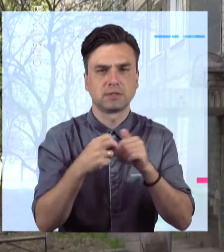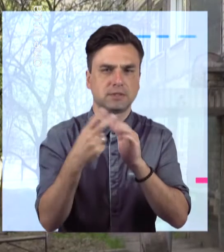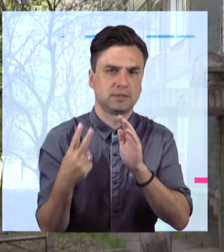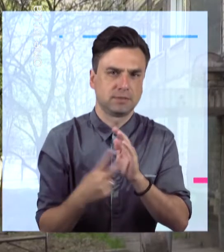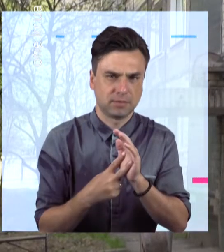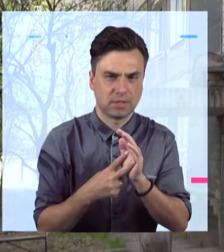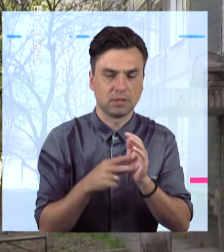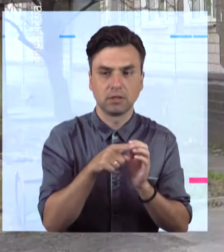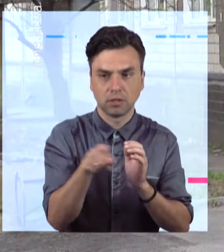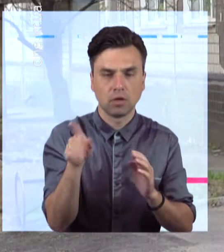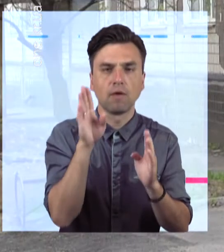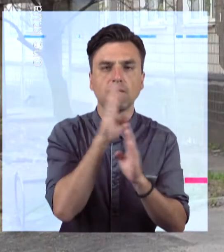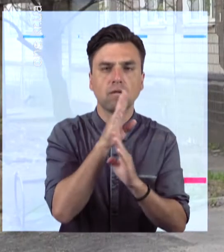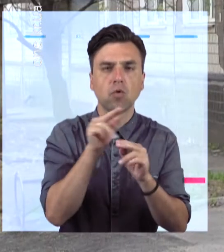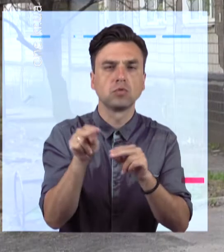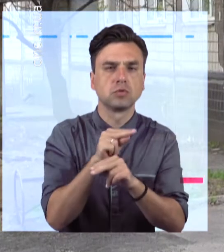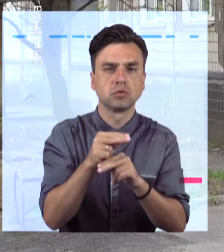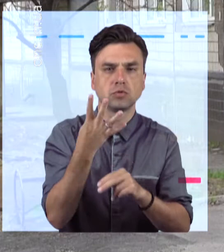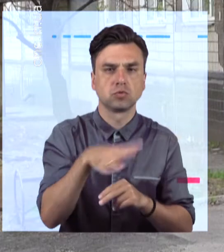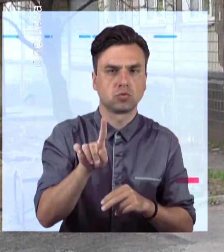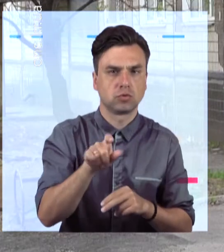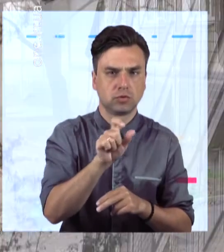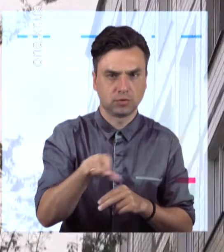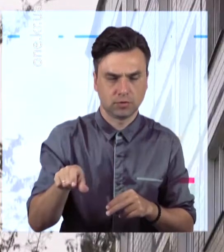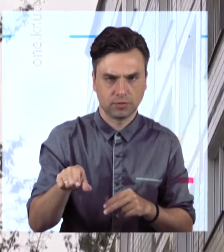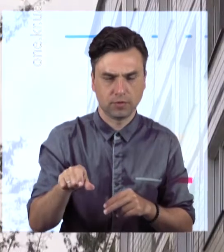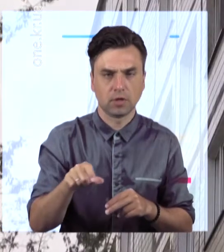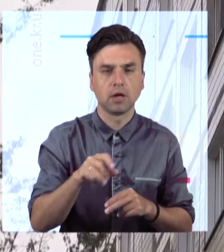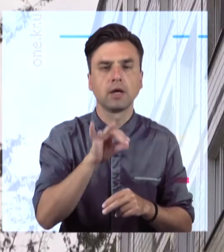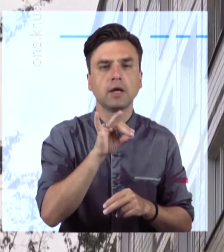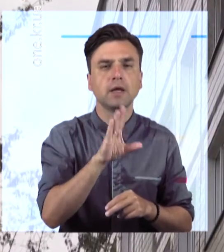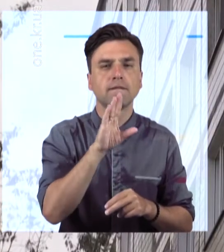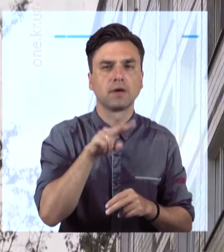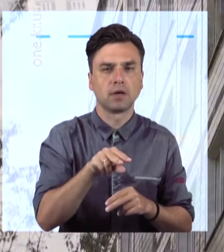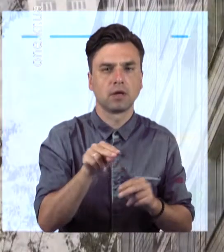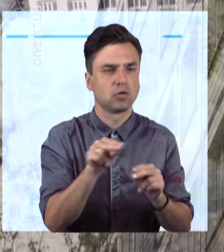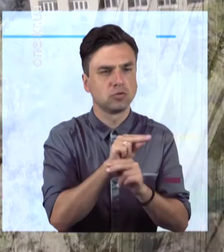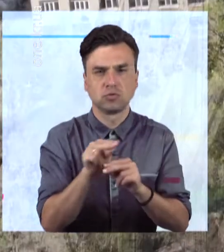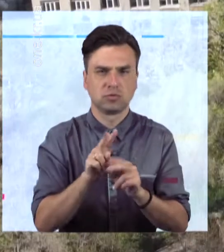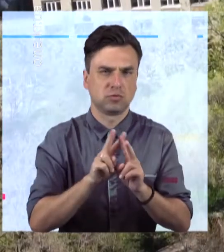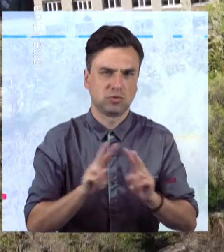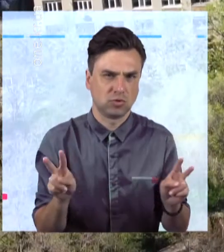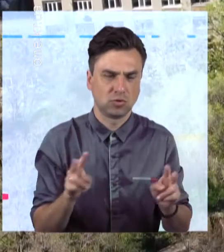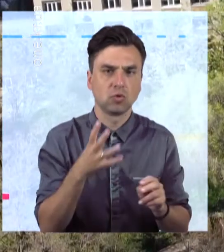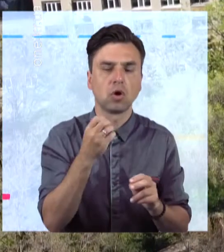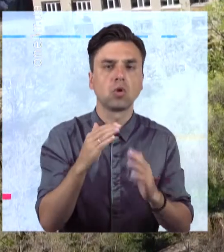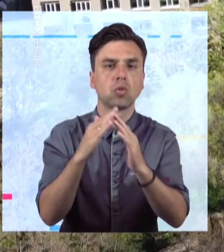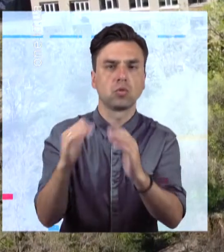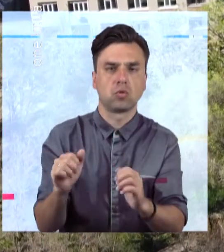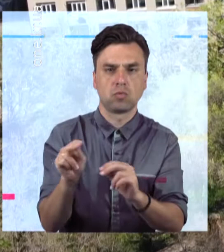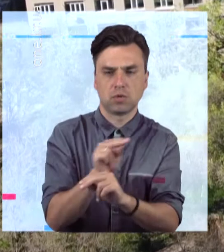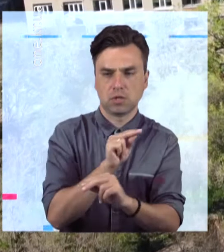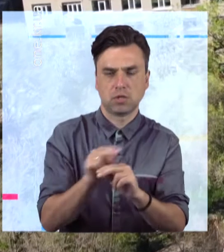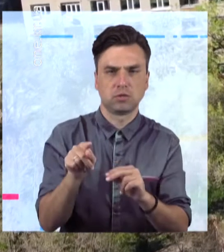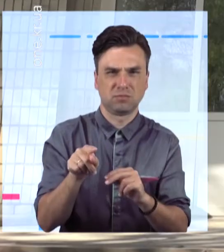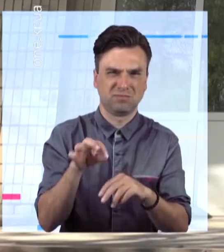41 пацієнт. По місту до апаратів ШВЛ ніхто не підключений. Під амбулаторним наглядом сімейних лікарів зі встановленим